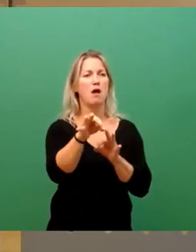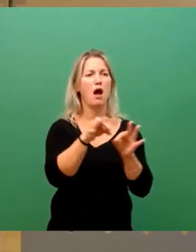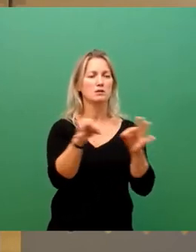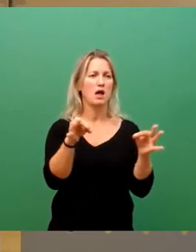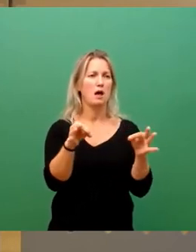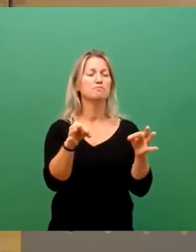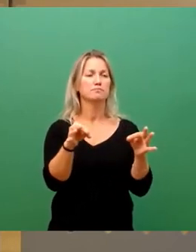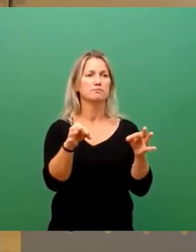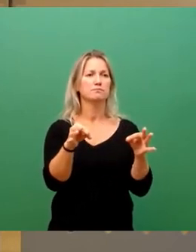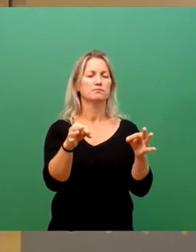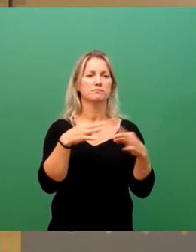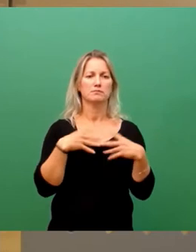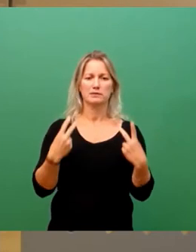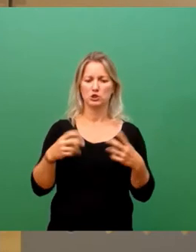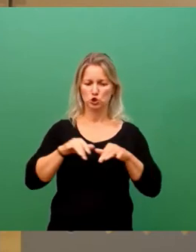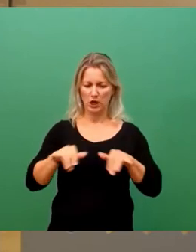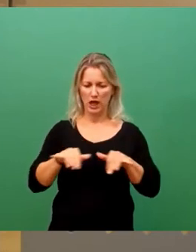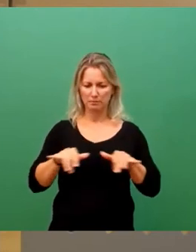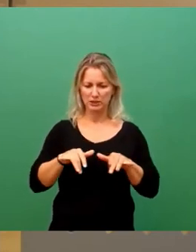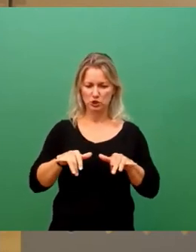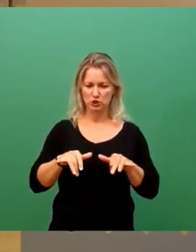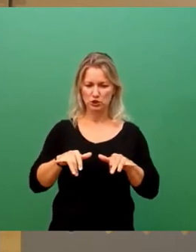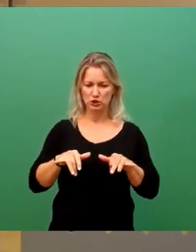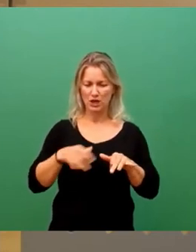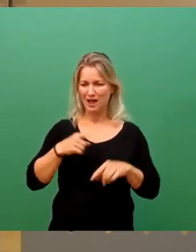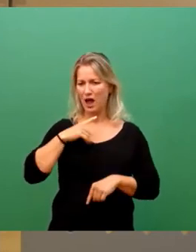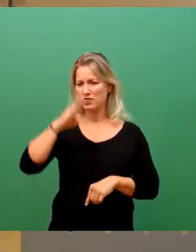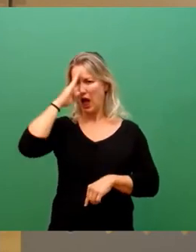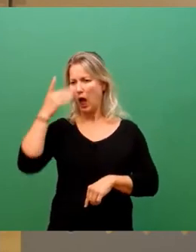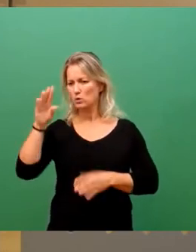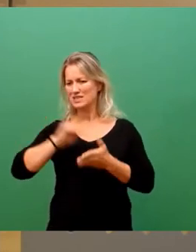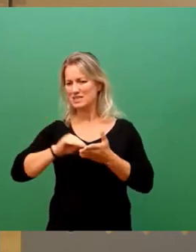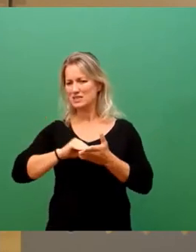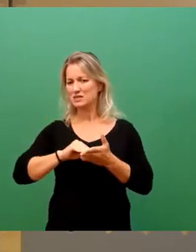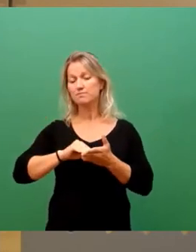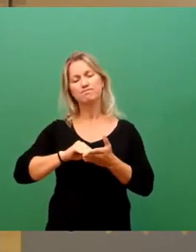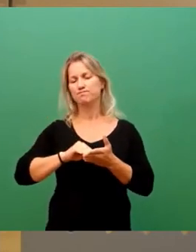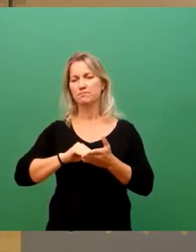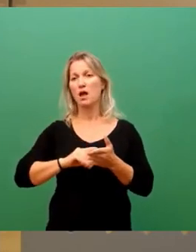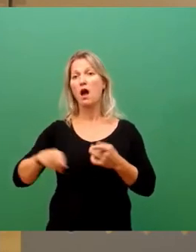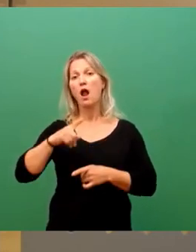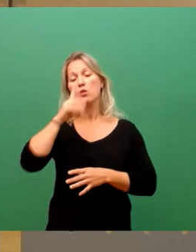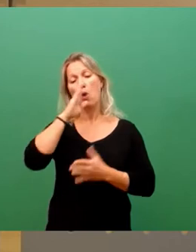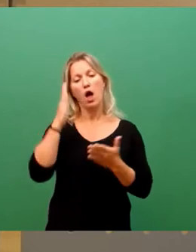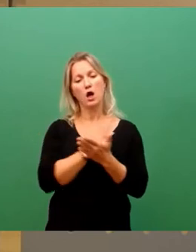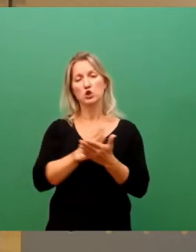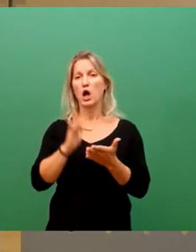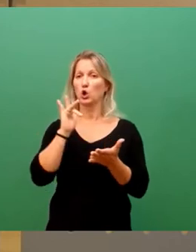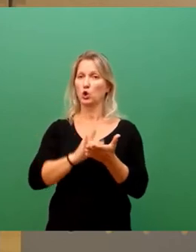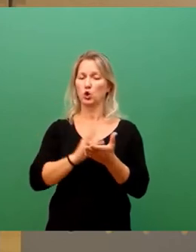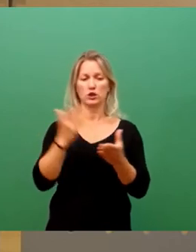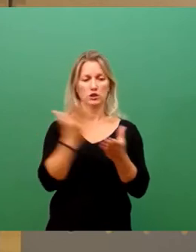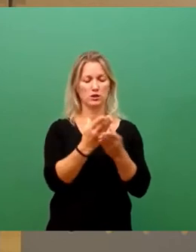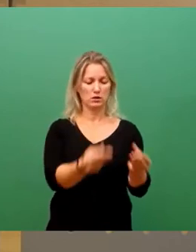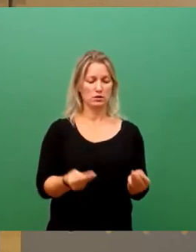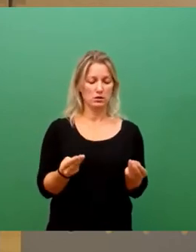formuliert werden, sind es nie die Experten, sondern die entscheiden aufgrund von Aktenlage. Die richtigen Experten sind